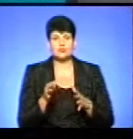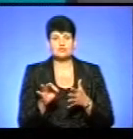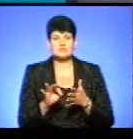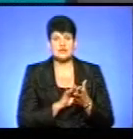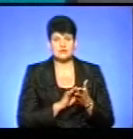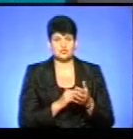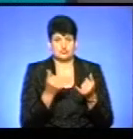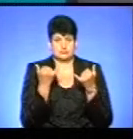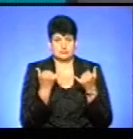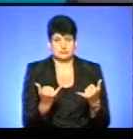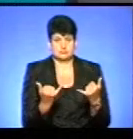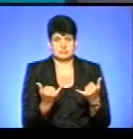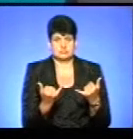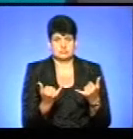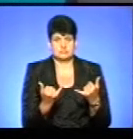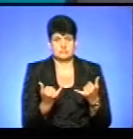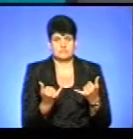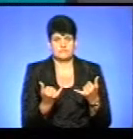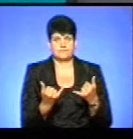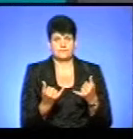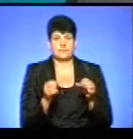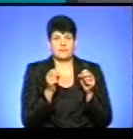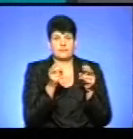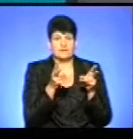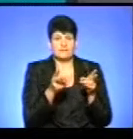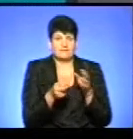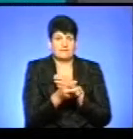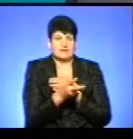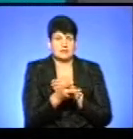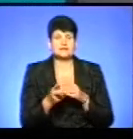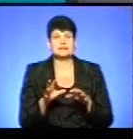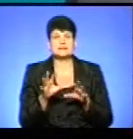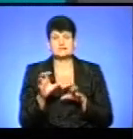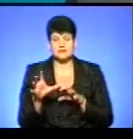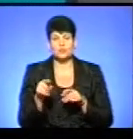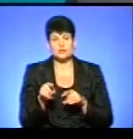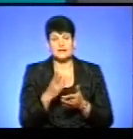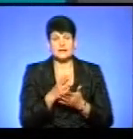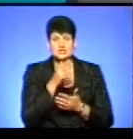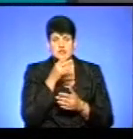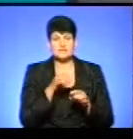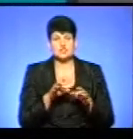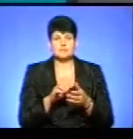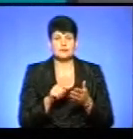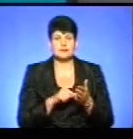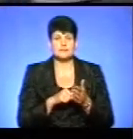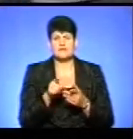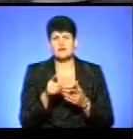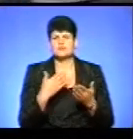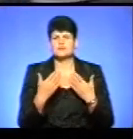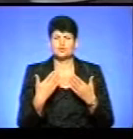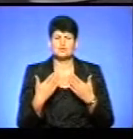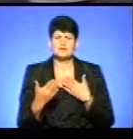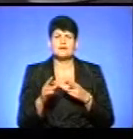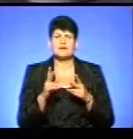зразу позбутися цих тварин. Тобто, в них є час на те, щоб вирішити оці питання. А ваше ставлення, скажімо,